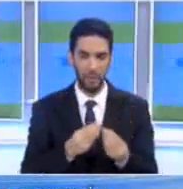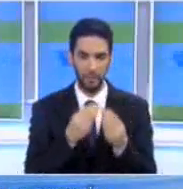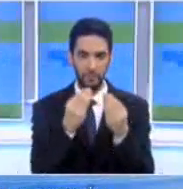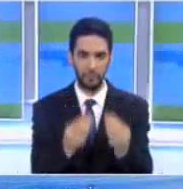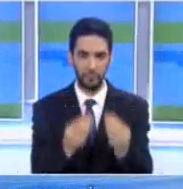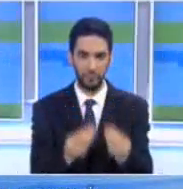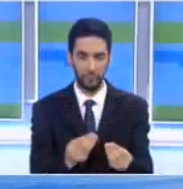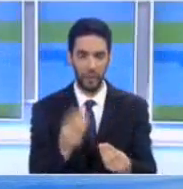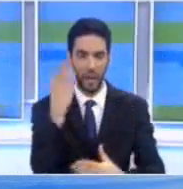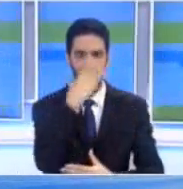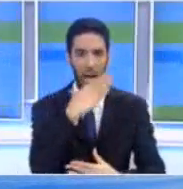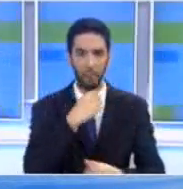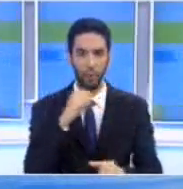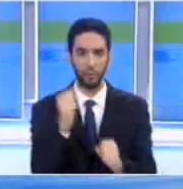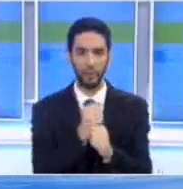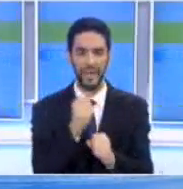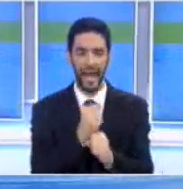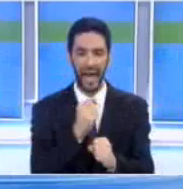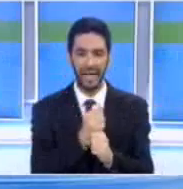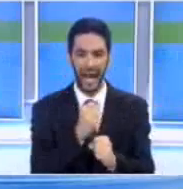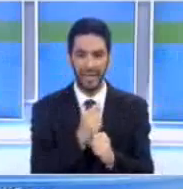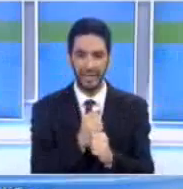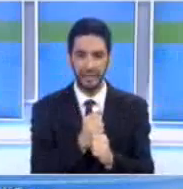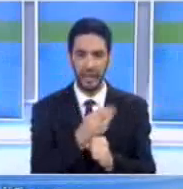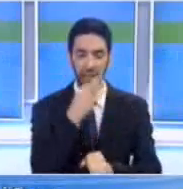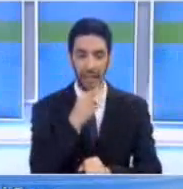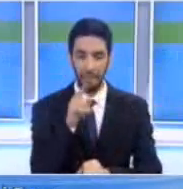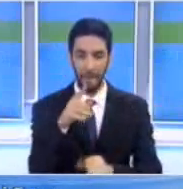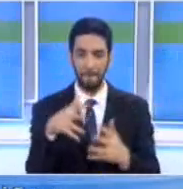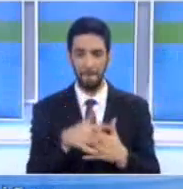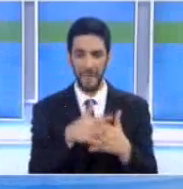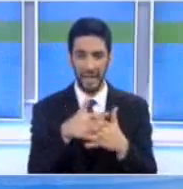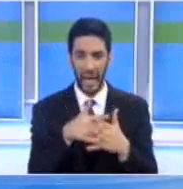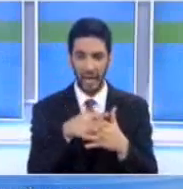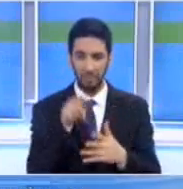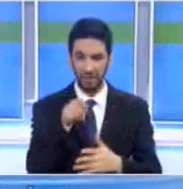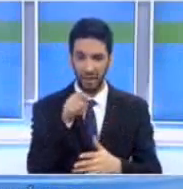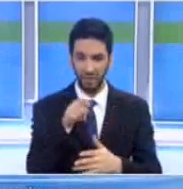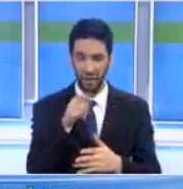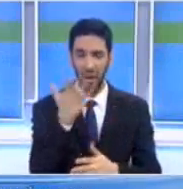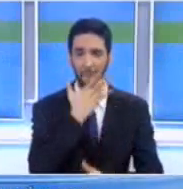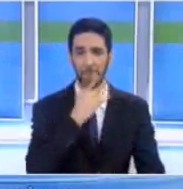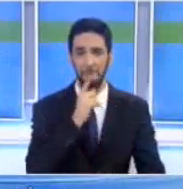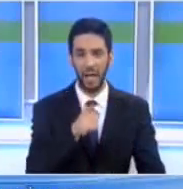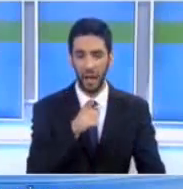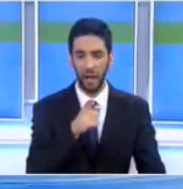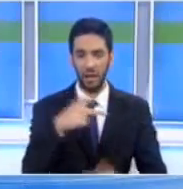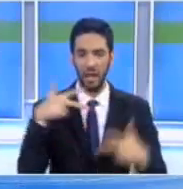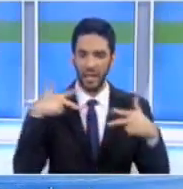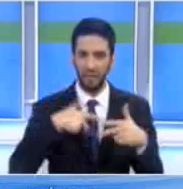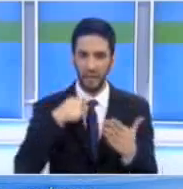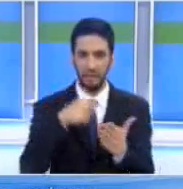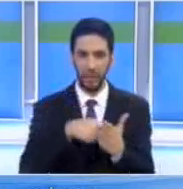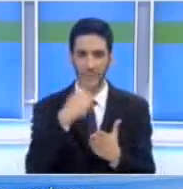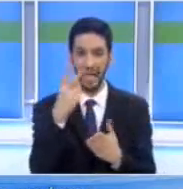καταθέσει μαζί με τα ονόματα εκείνων που κατηγορεί Ο Διομήδης Διομήδους ανέφερε επίσης ότι τα εν λόγω μηχανήματα ήταν πεπαλαιωμένα